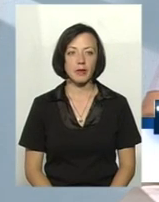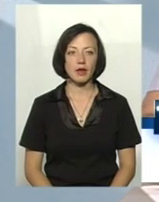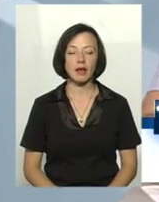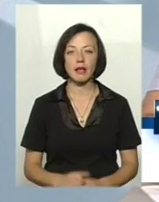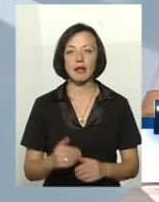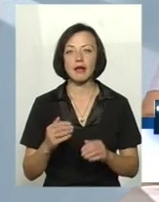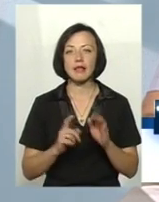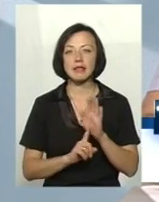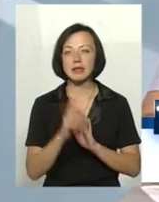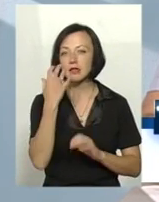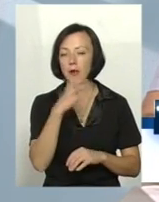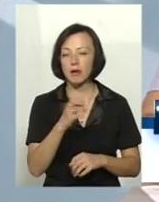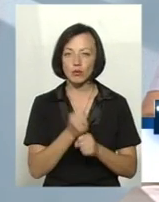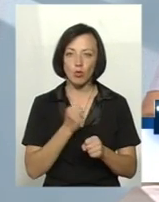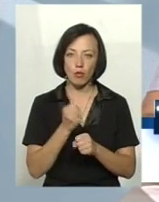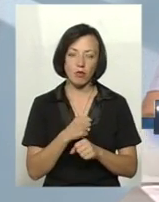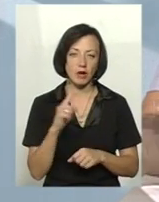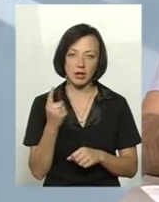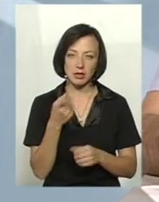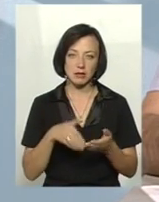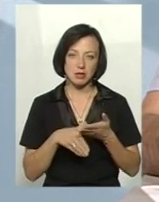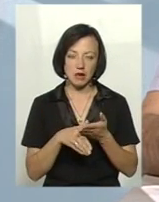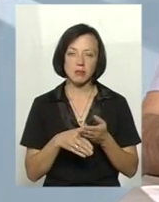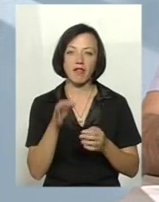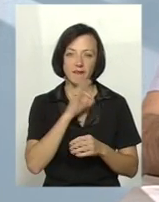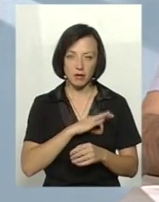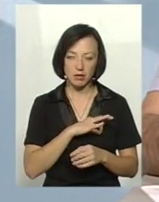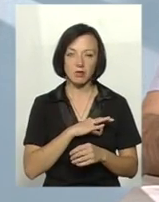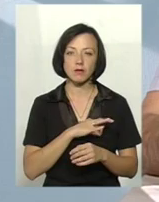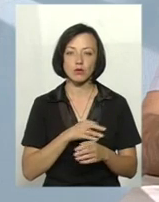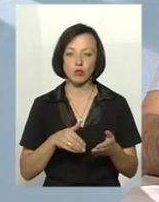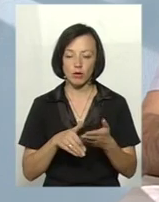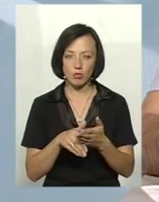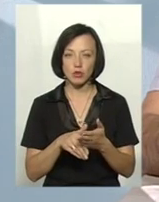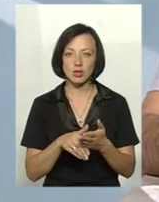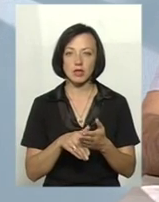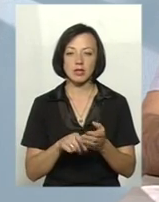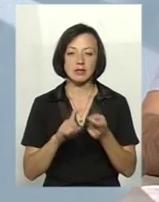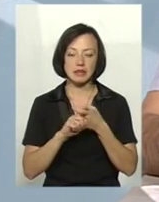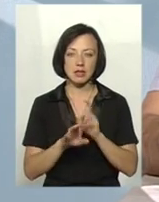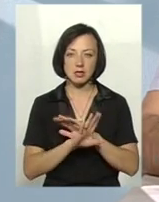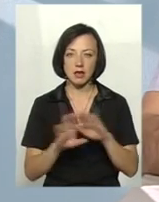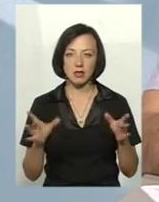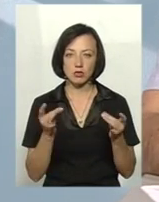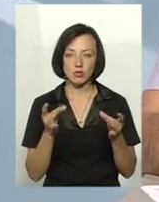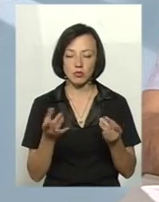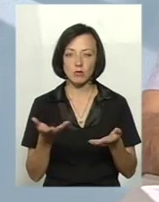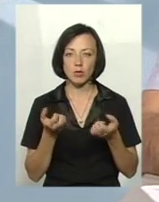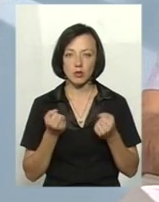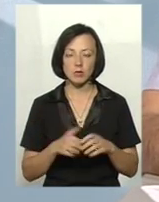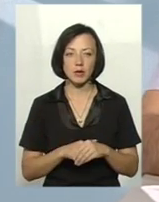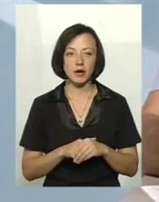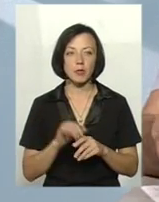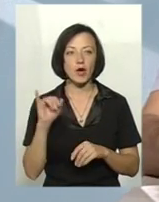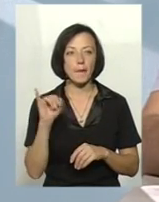обробка. Єдиний засіб, який ефективно допоможе знезаразити ту сирогну, яку ми отримуємо.